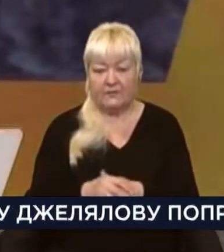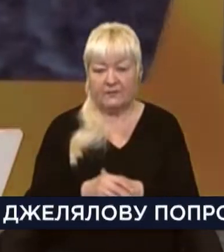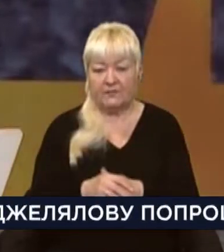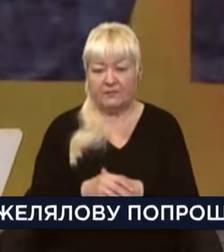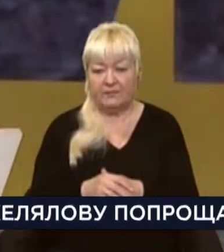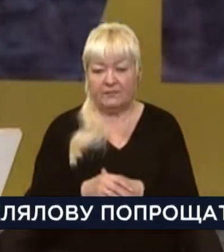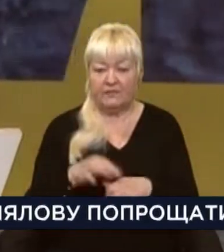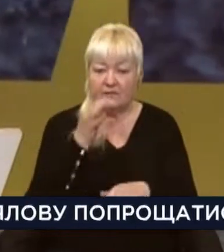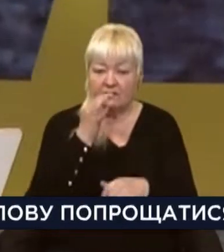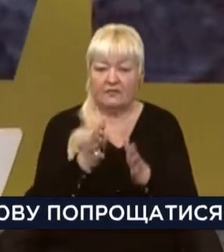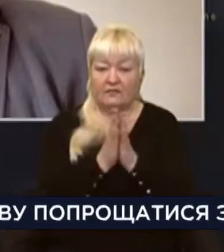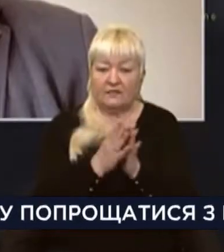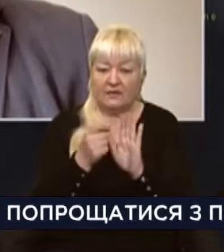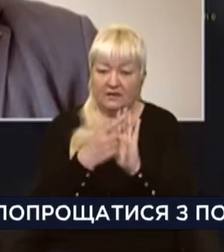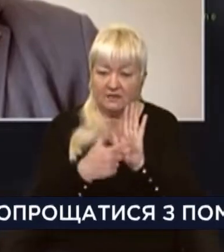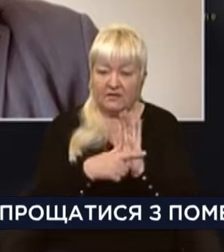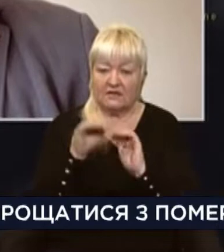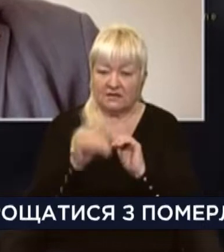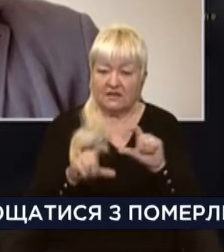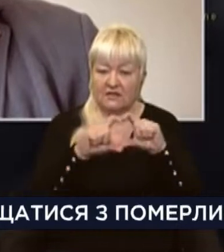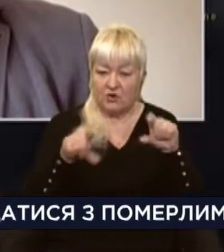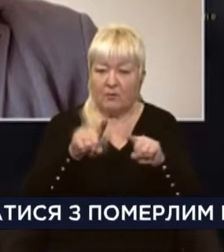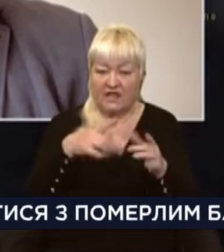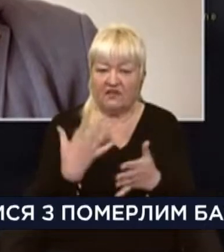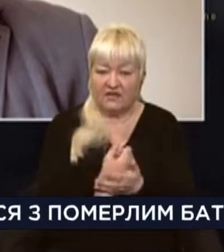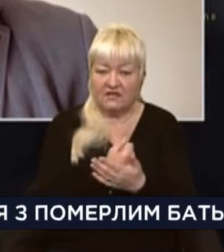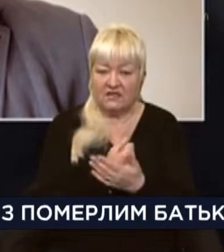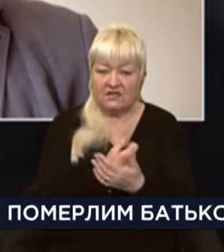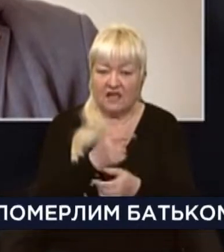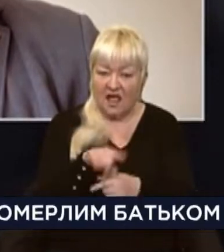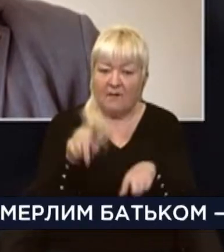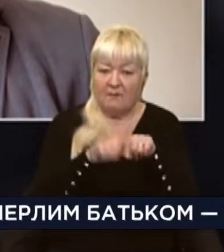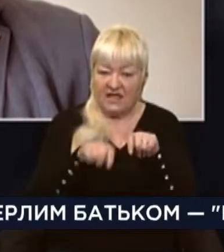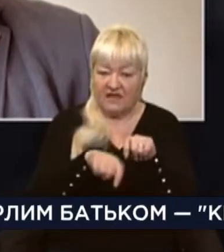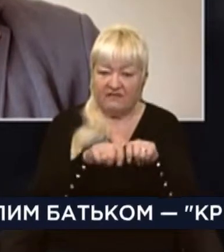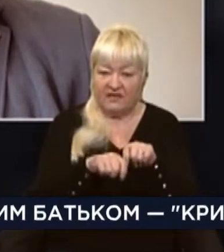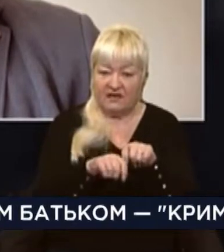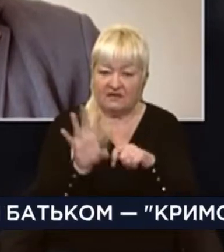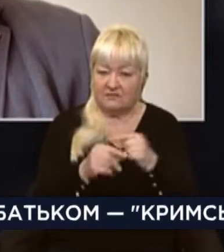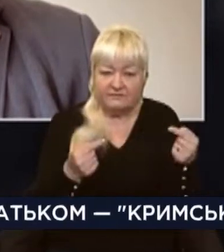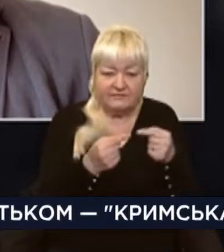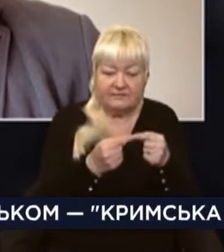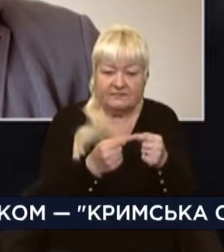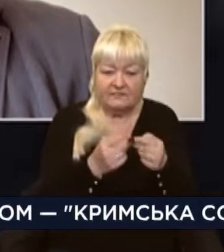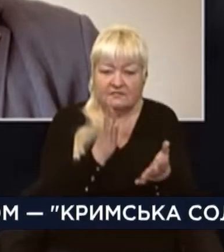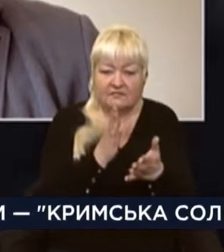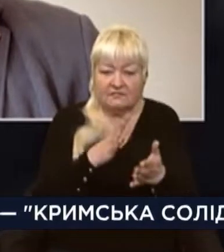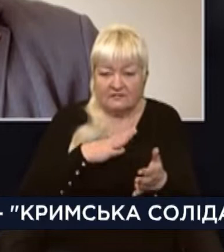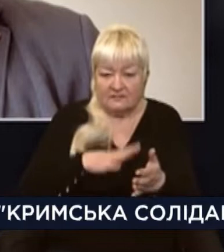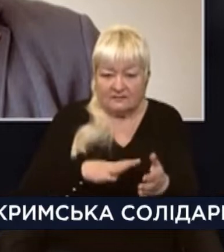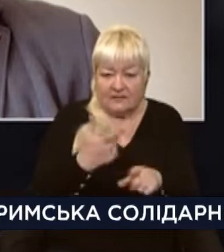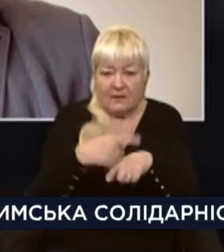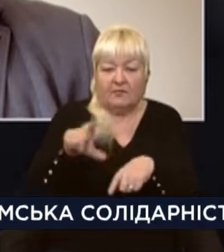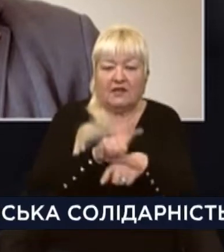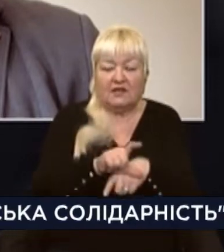Доброго дня. Скажіть, будь ласка, 17 тисяч компаній ви знайшли, але перевірити однозначно в рази більше довелось.